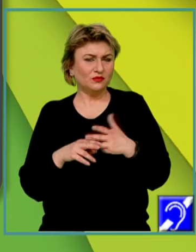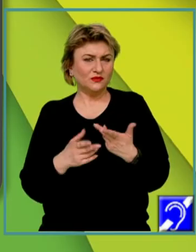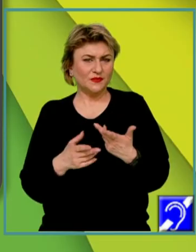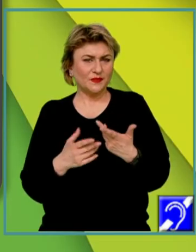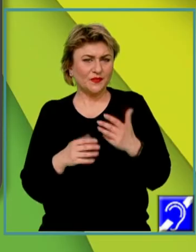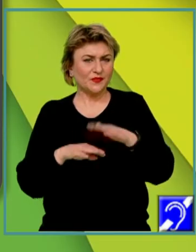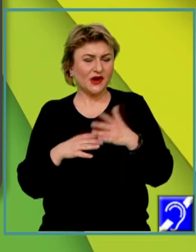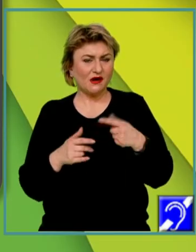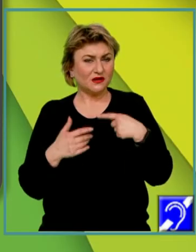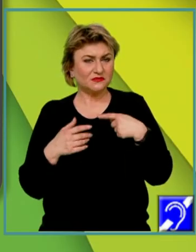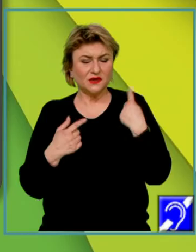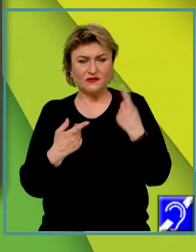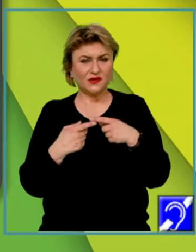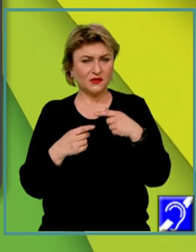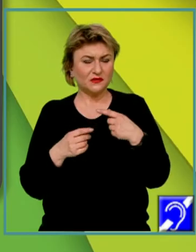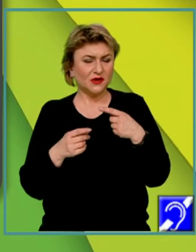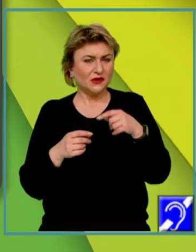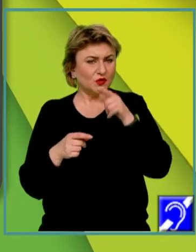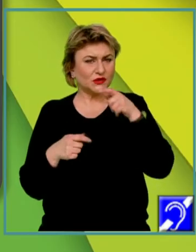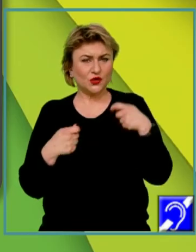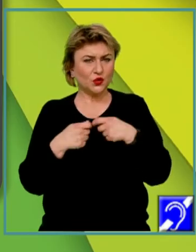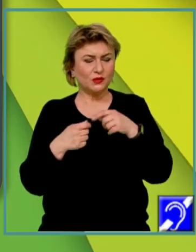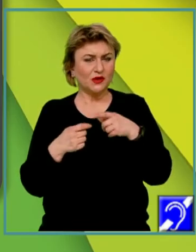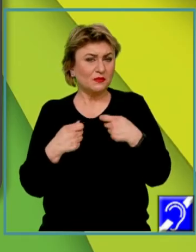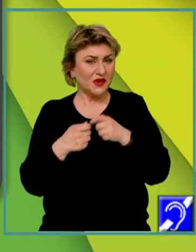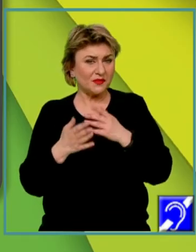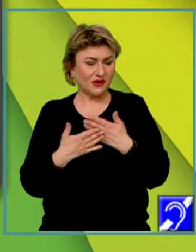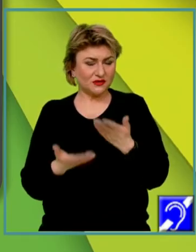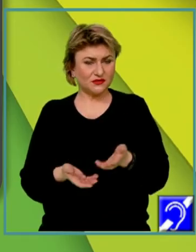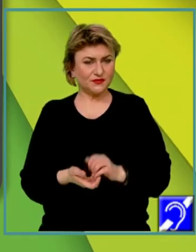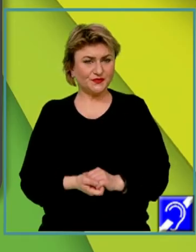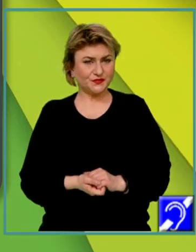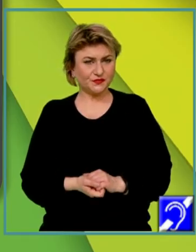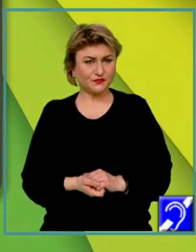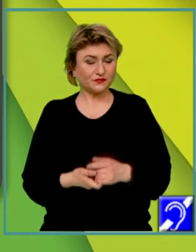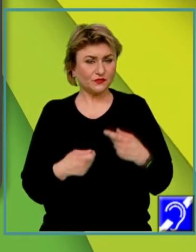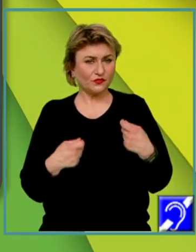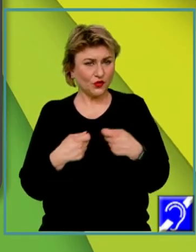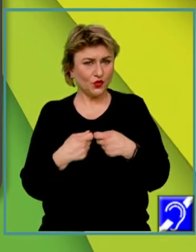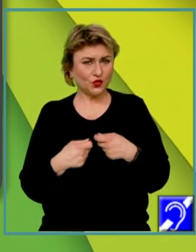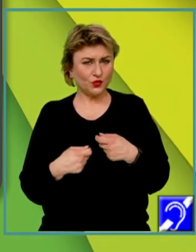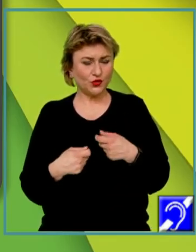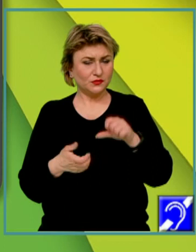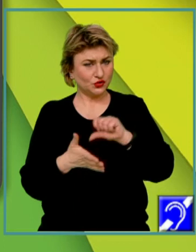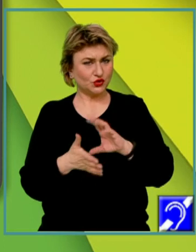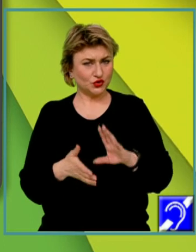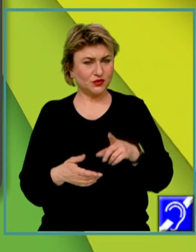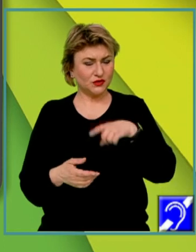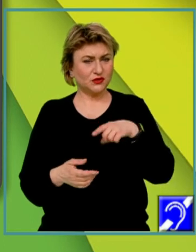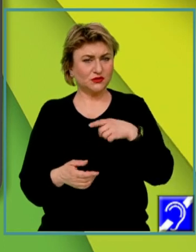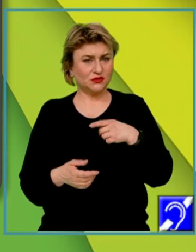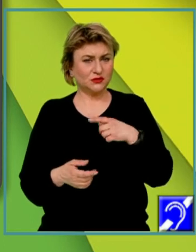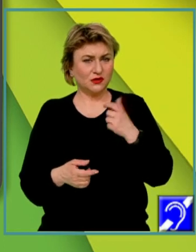pe care îl identificăm în cadrul unui grup între membrii acestuia. Deci, grupul mijlociu este